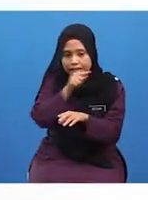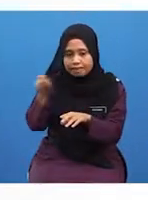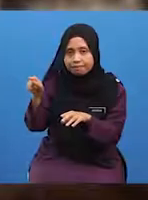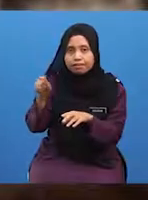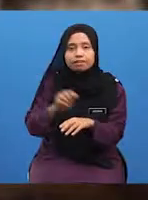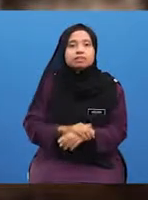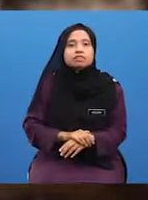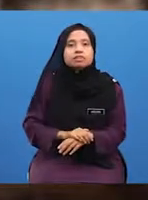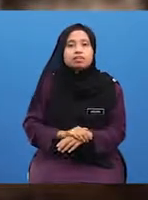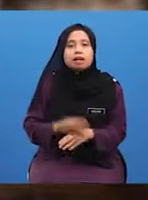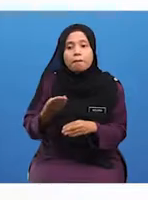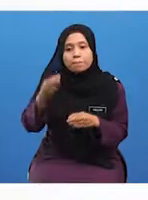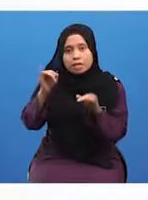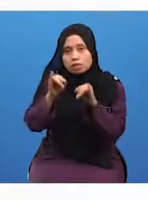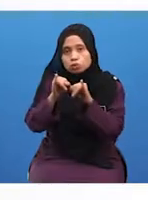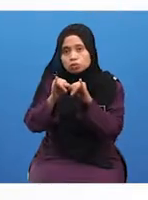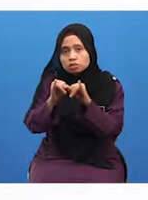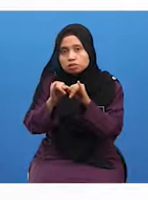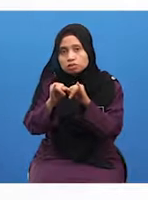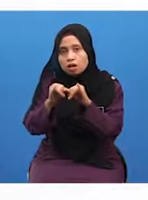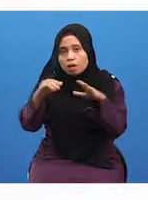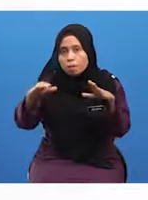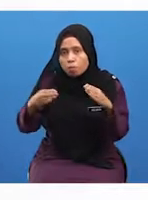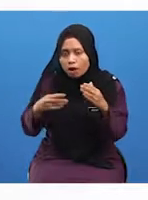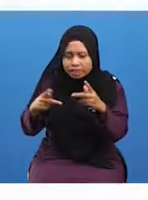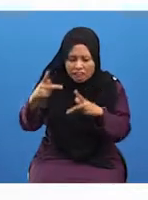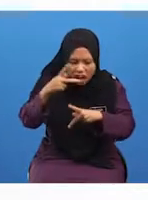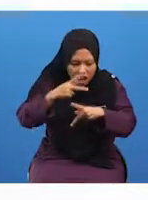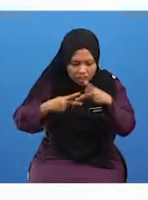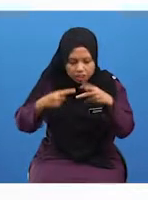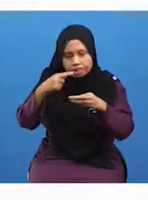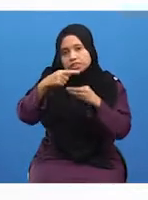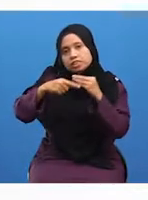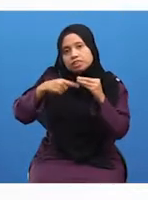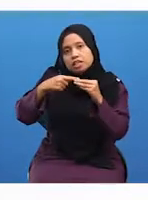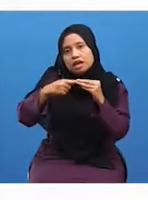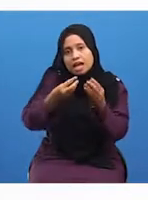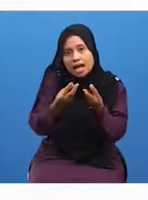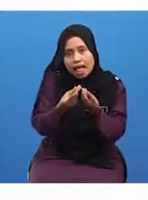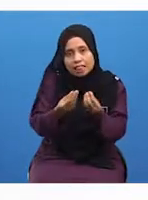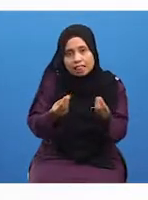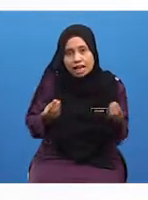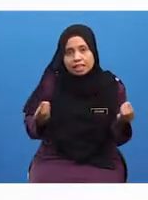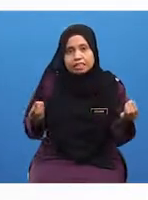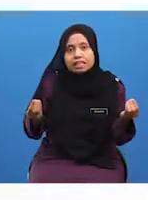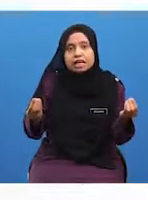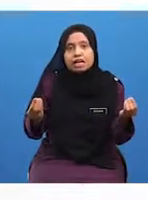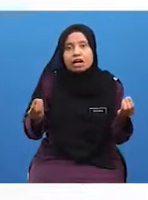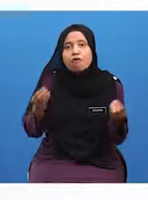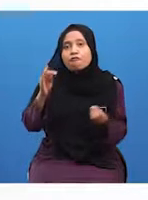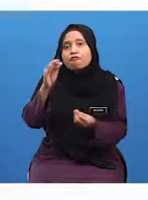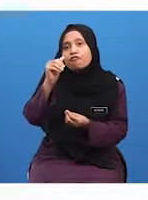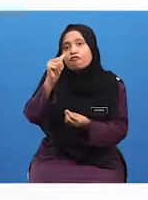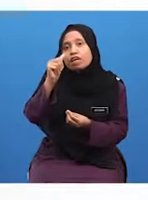beliau juga turut membuat kajian tentang tanah fei dan mengkaji